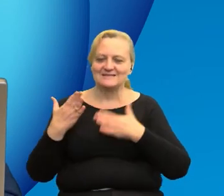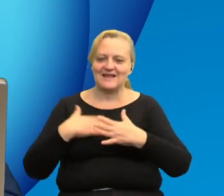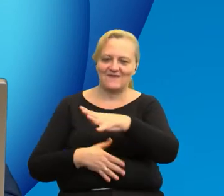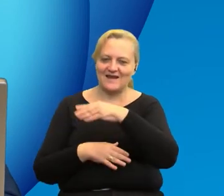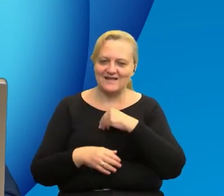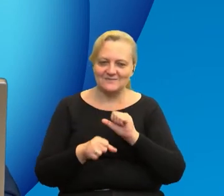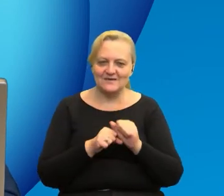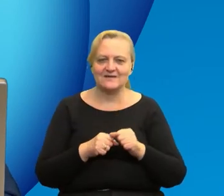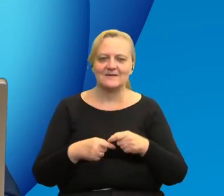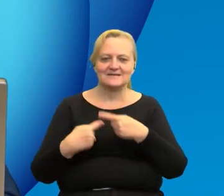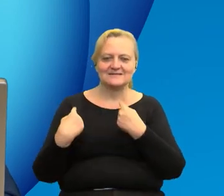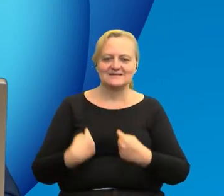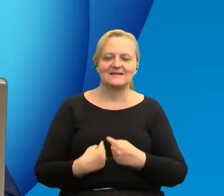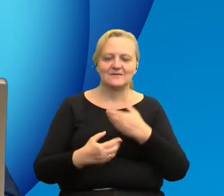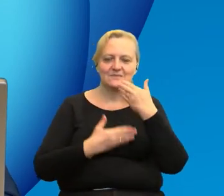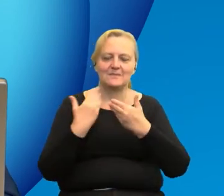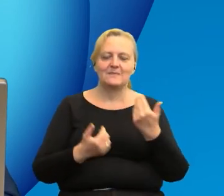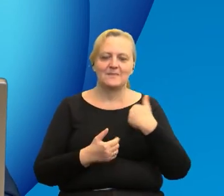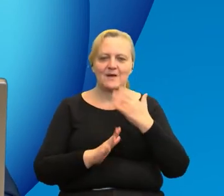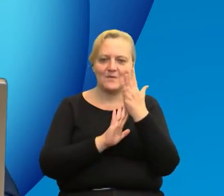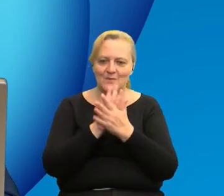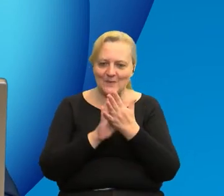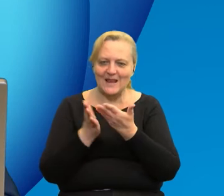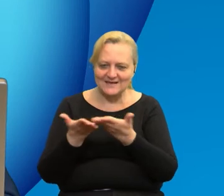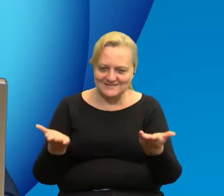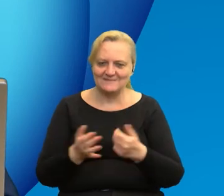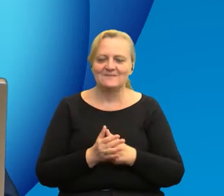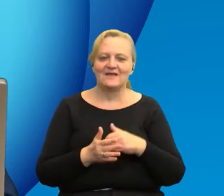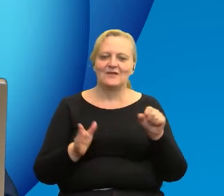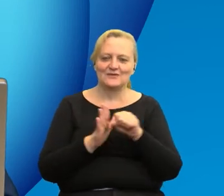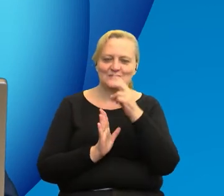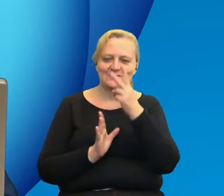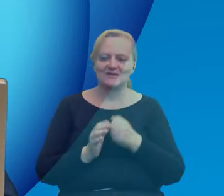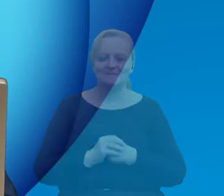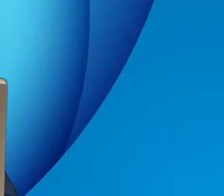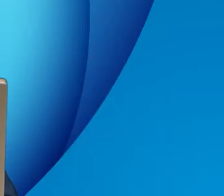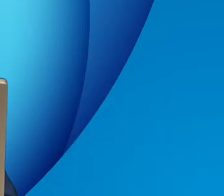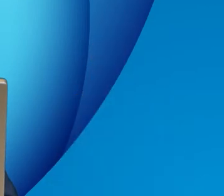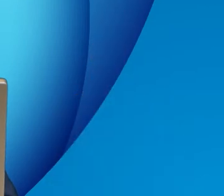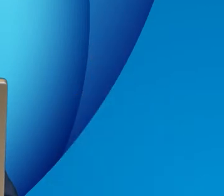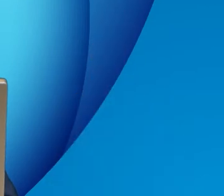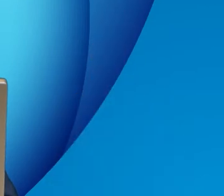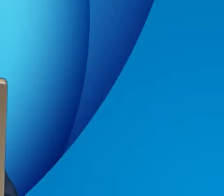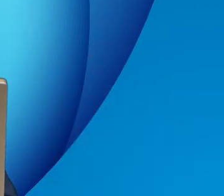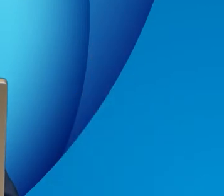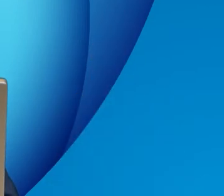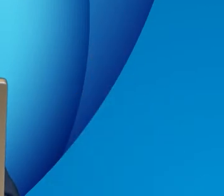nami. Serdecznie pozdrawiamy również Białą Podlaską i do zobaczenia. Dziękuję.